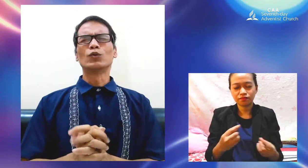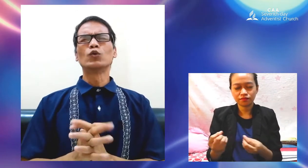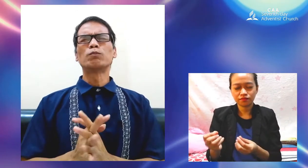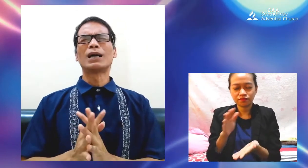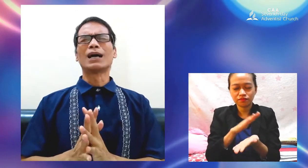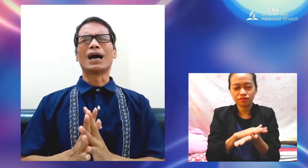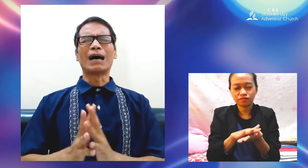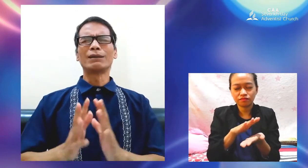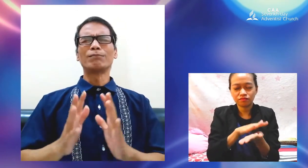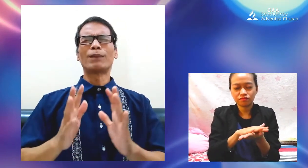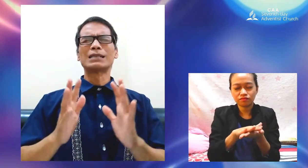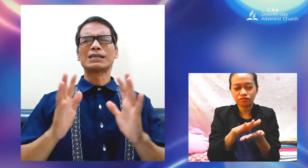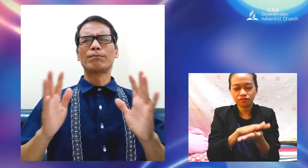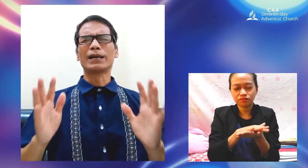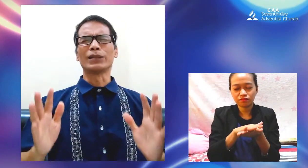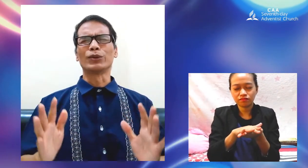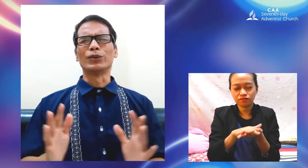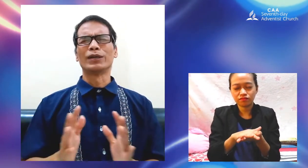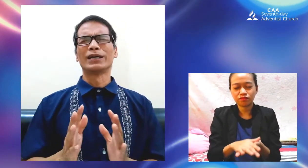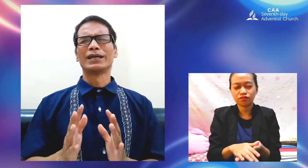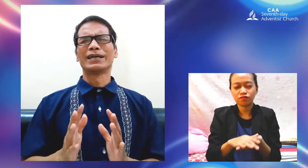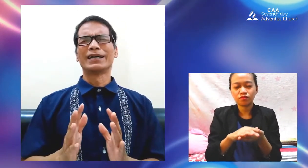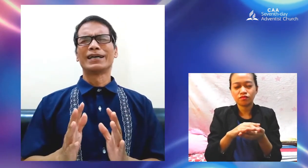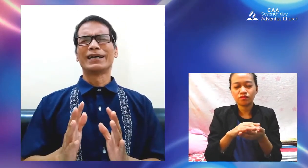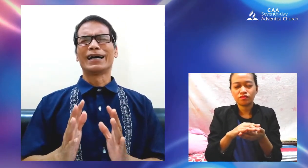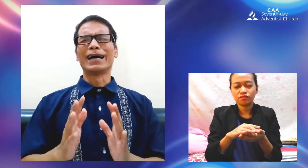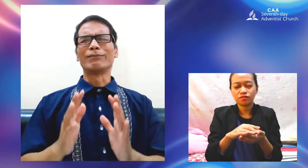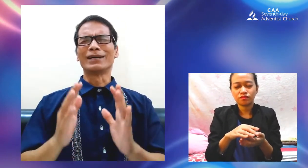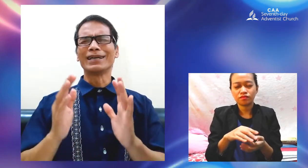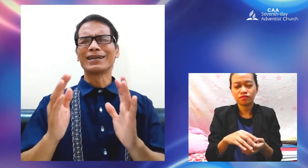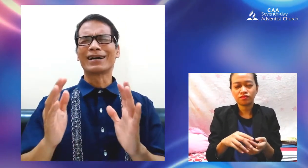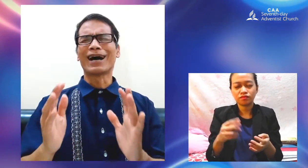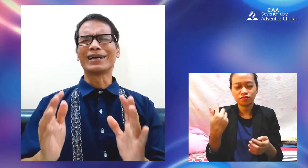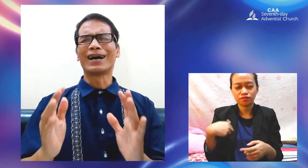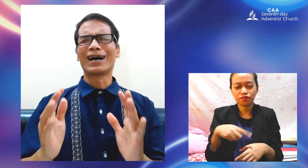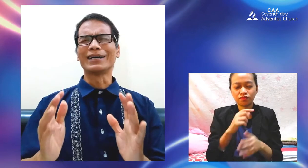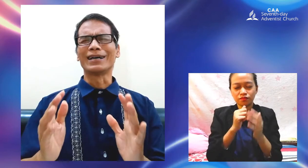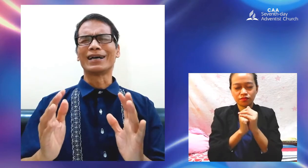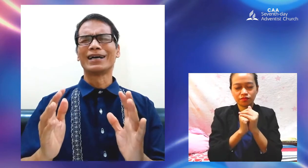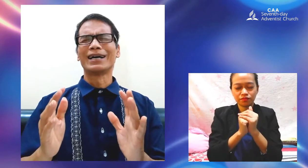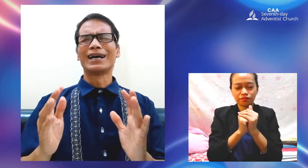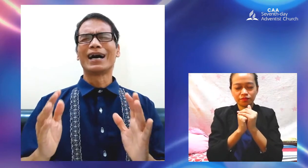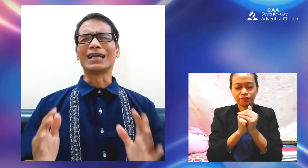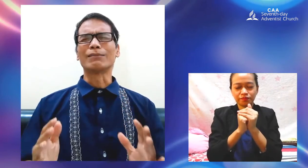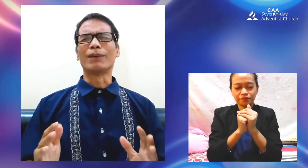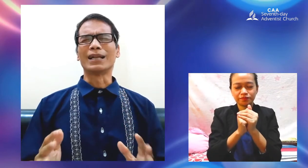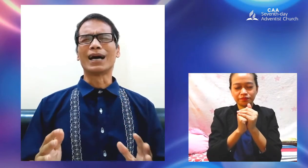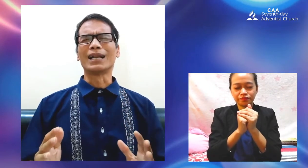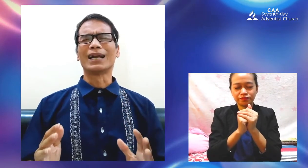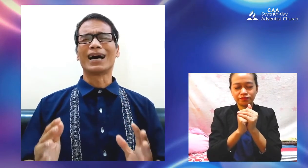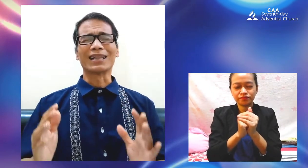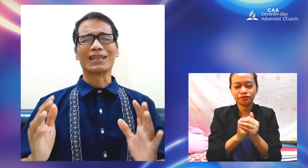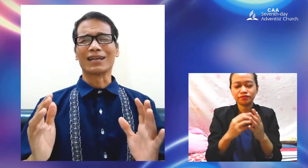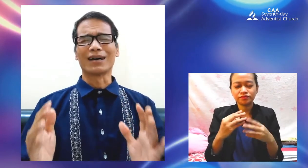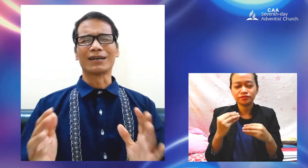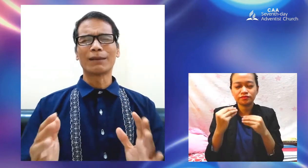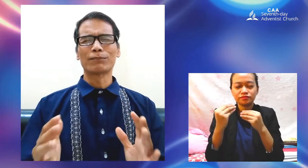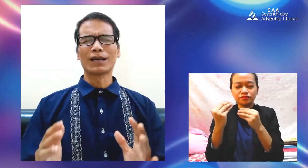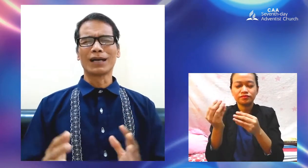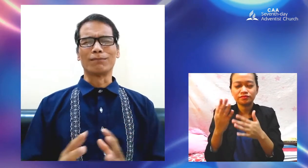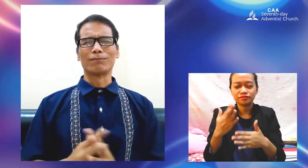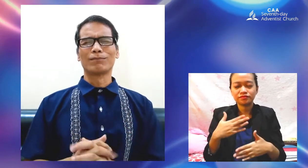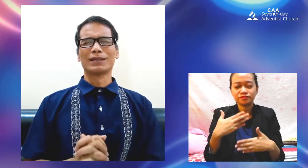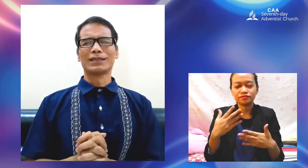upang ang aming pagsambang ito ay maging kaaya-aya at banal at